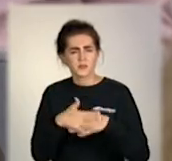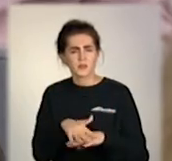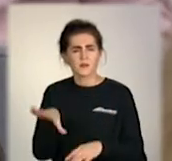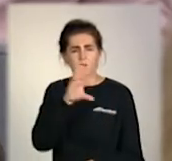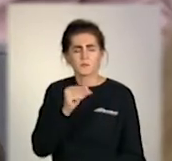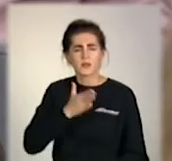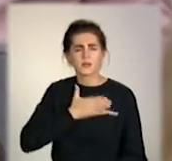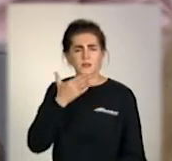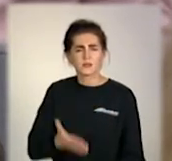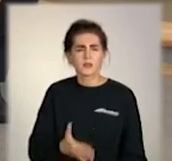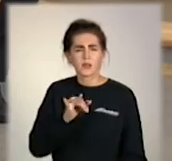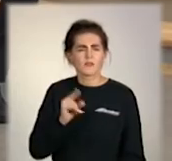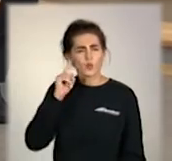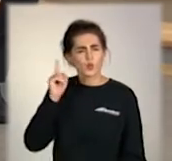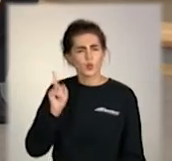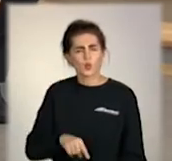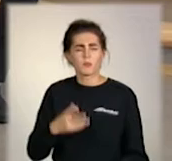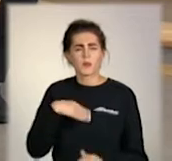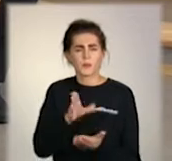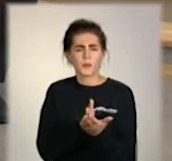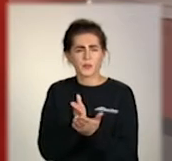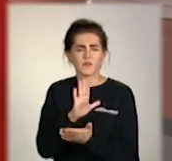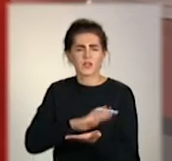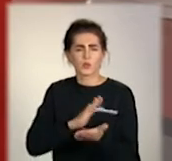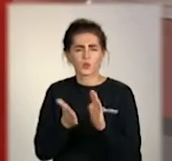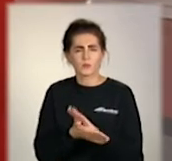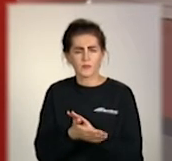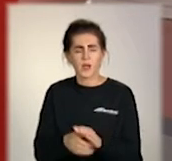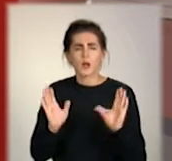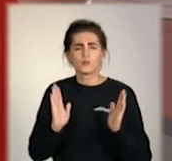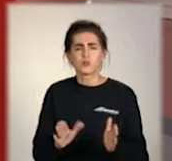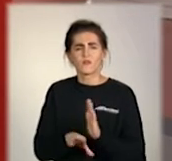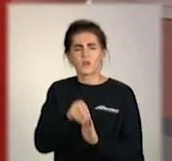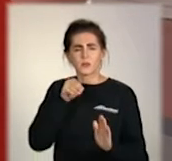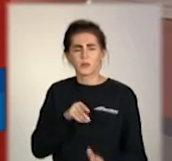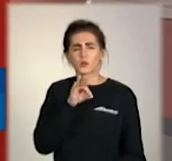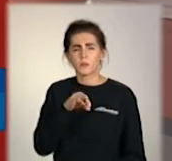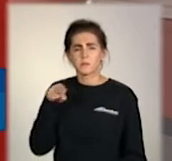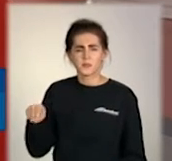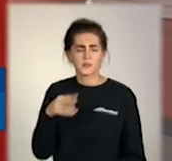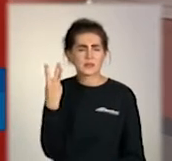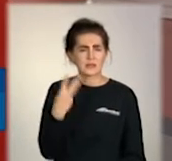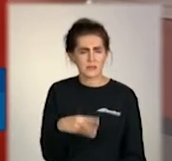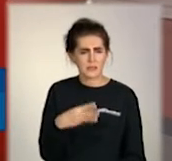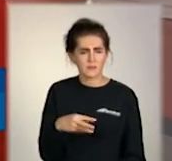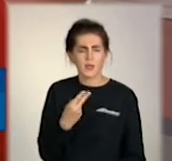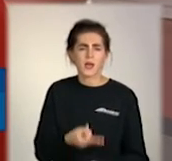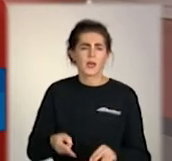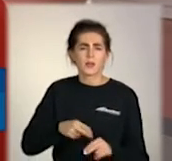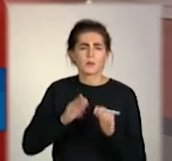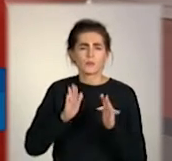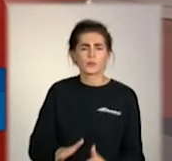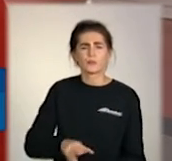ініціативність та вміння адаптуватися до ситуацій. Будуть вибрані топ-30, яких будуть